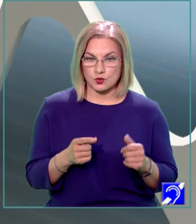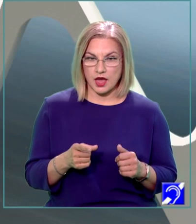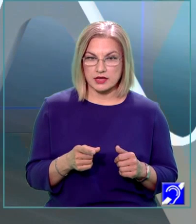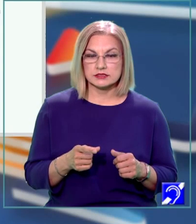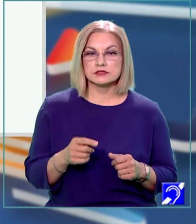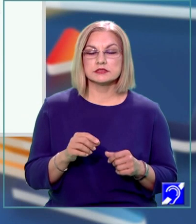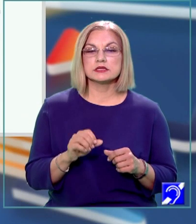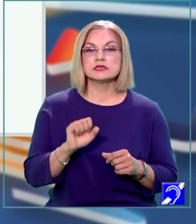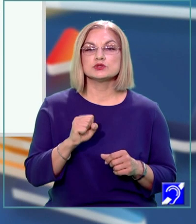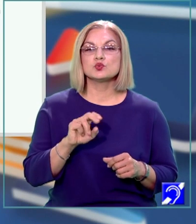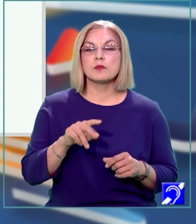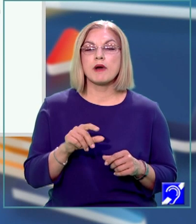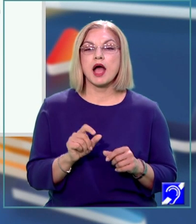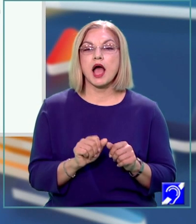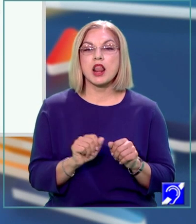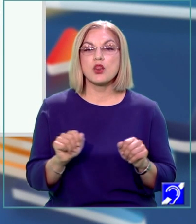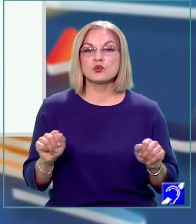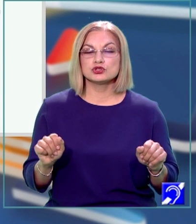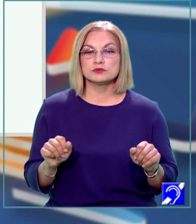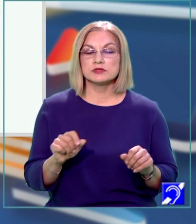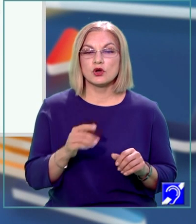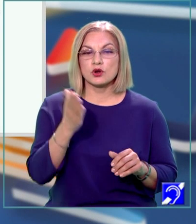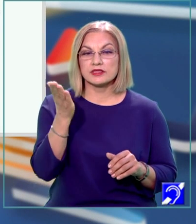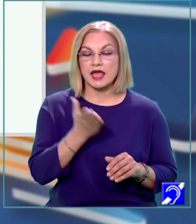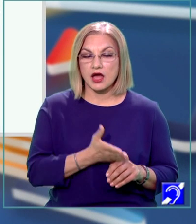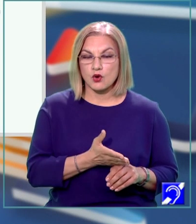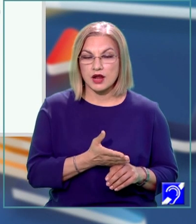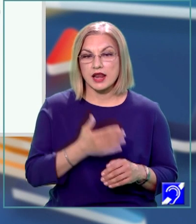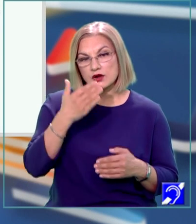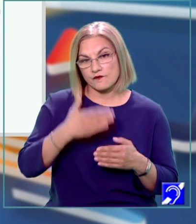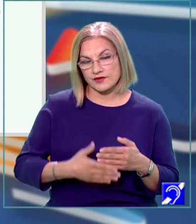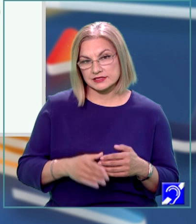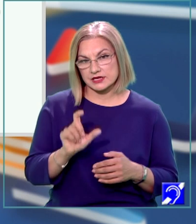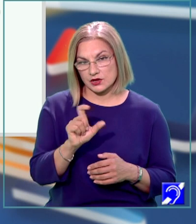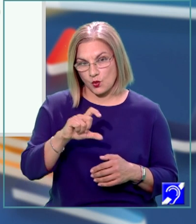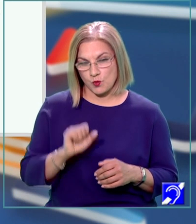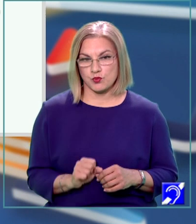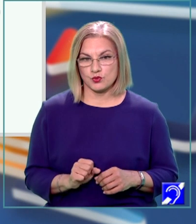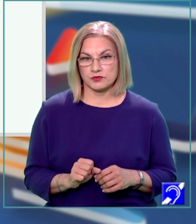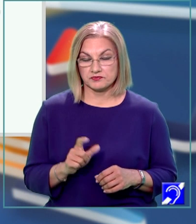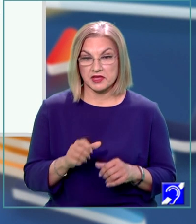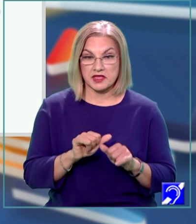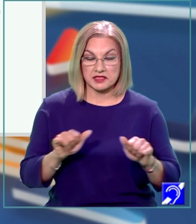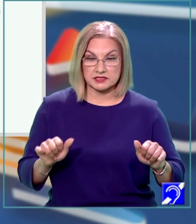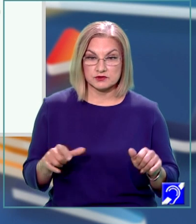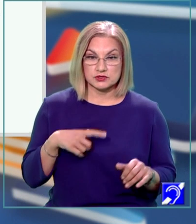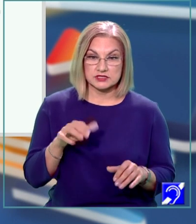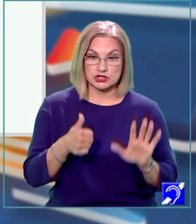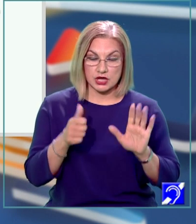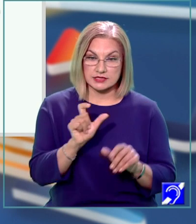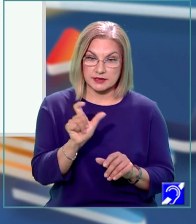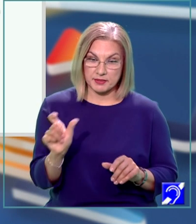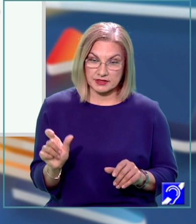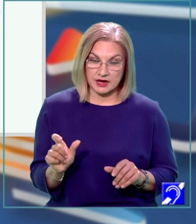lungimilor, diagonalelor, fețelor cubului. Desfășurarea plană este formată din șase pătrate congruente,